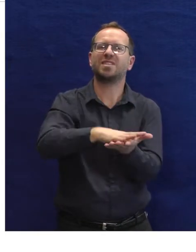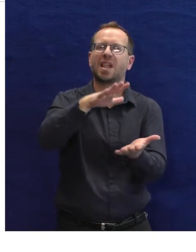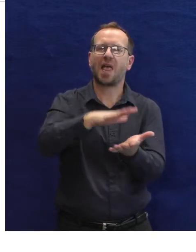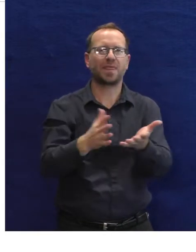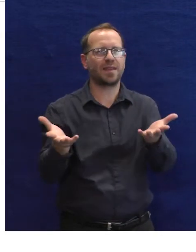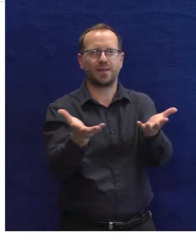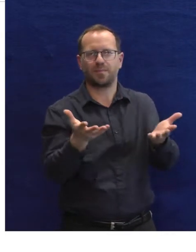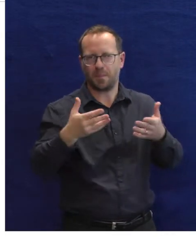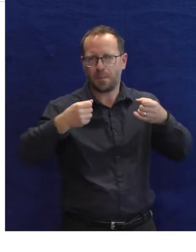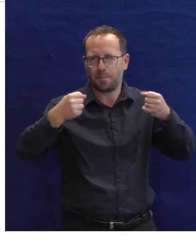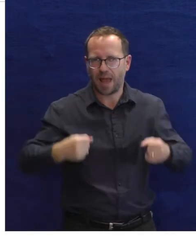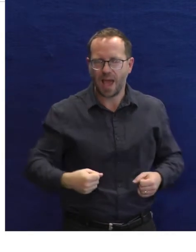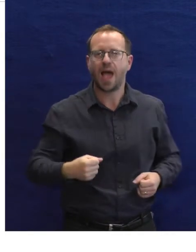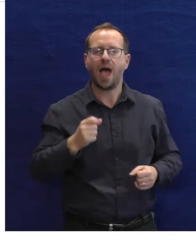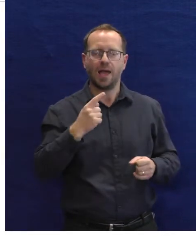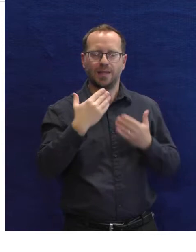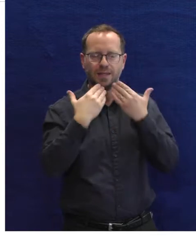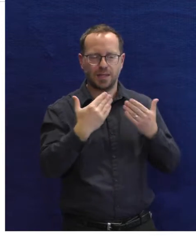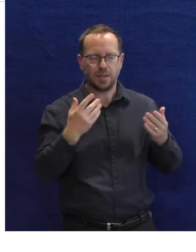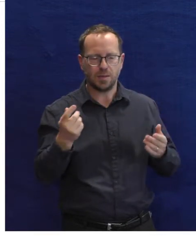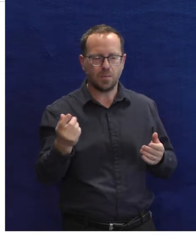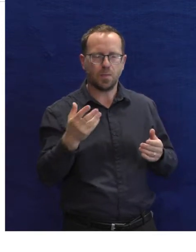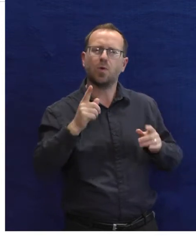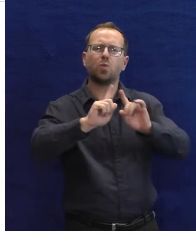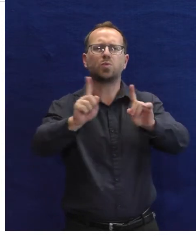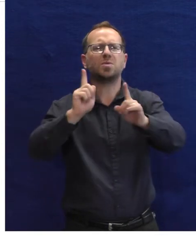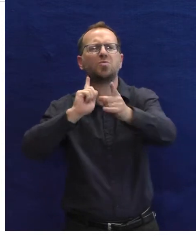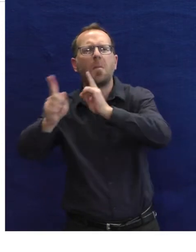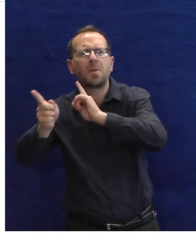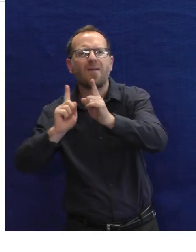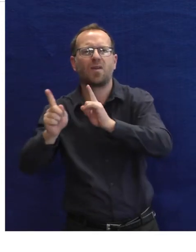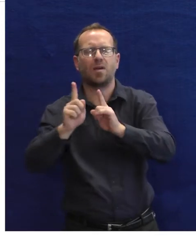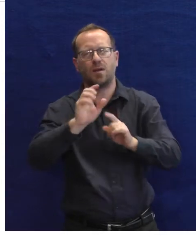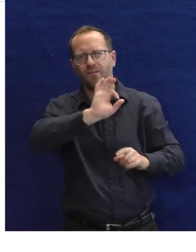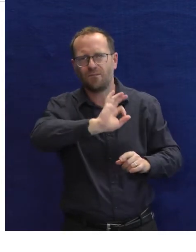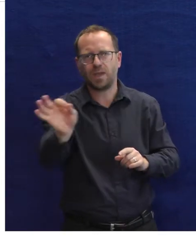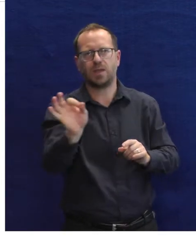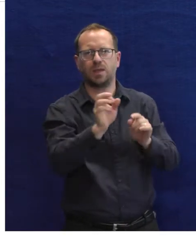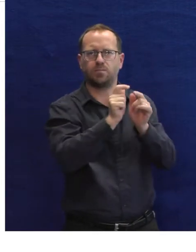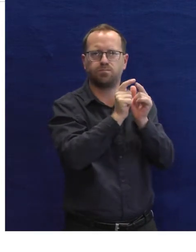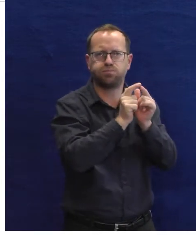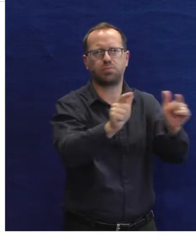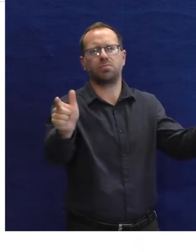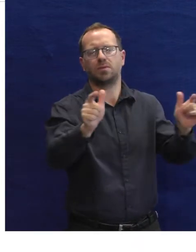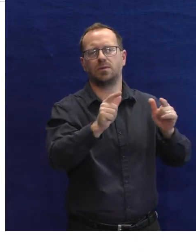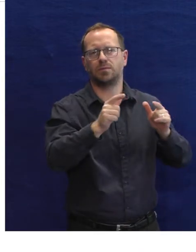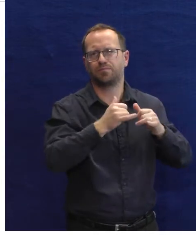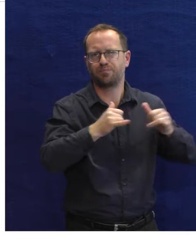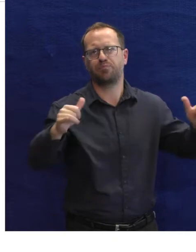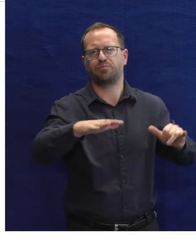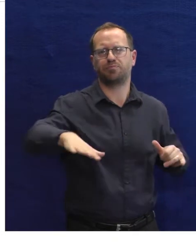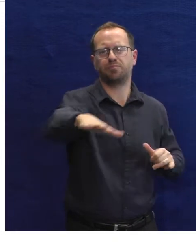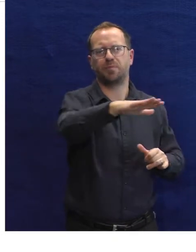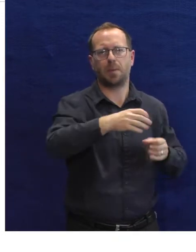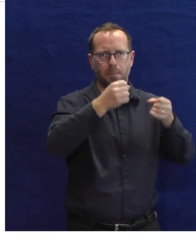sklad v Praze, ale díky pomoci od DPD a dalších dopravců, tak máme vlastně